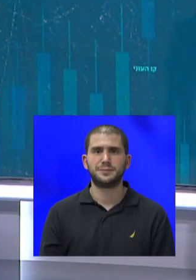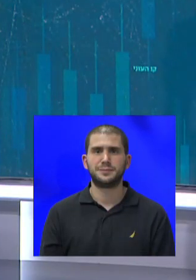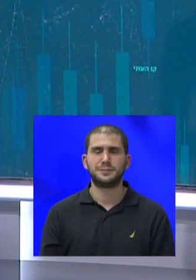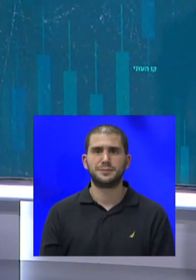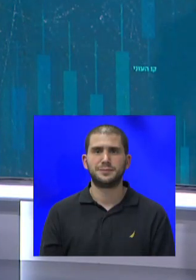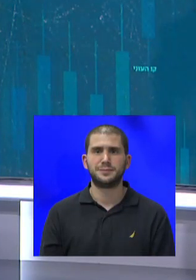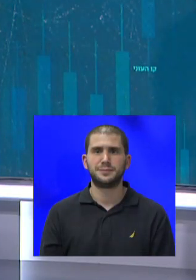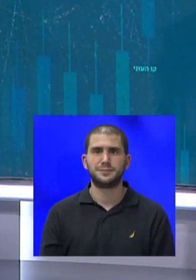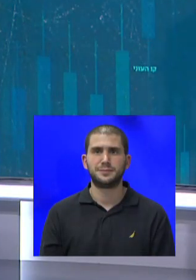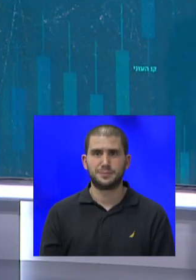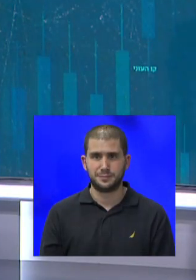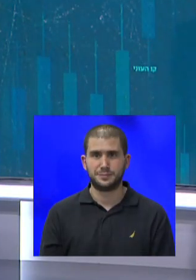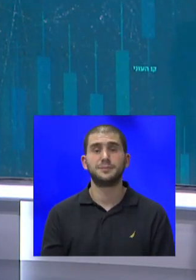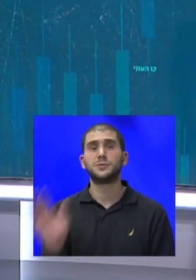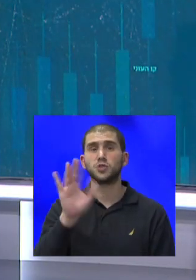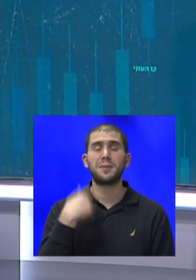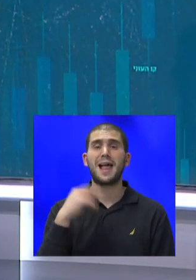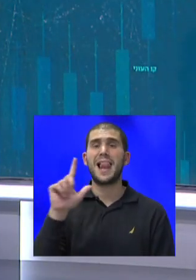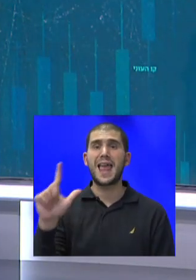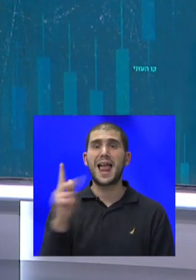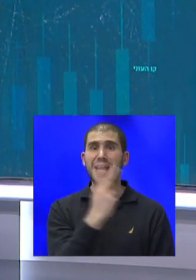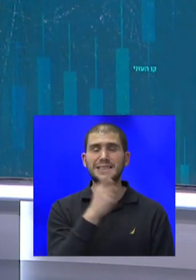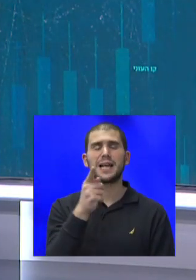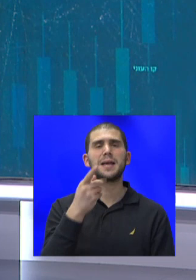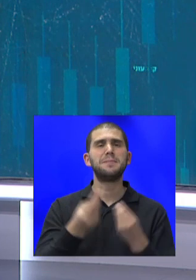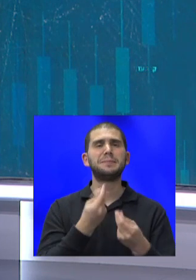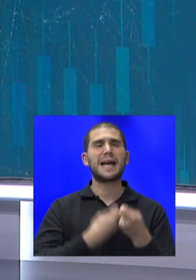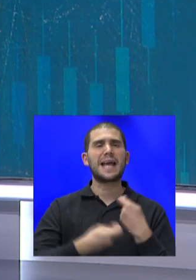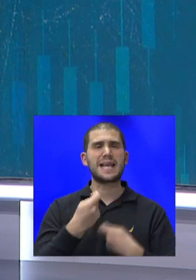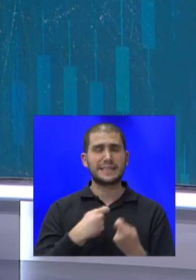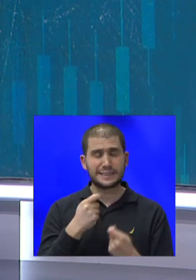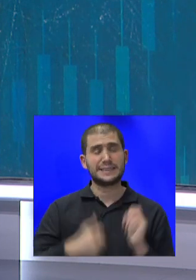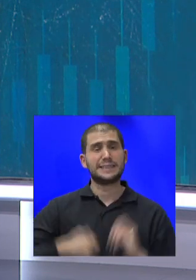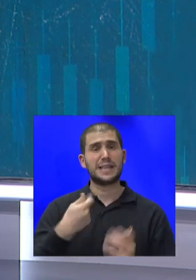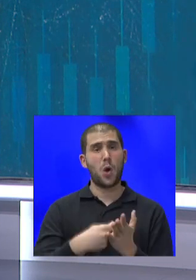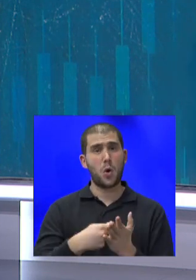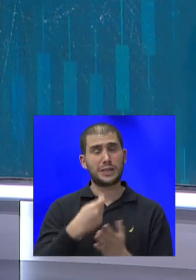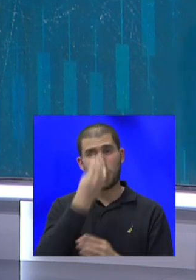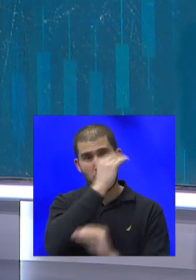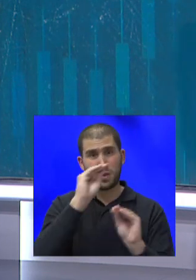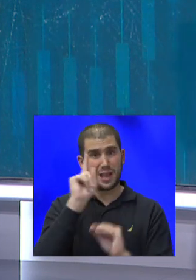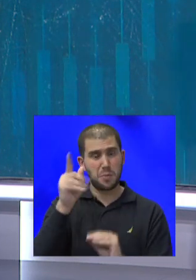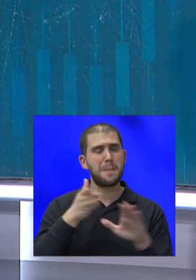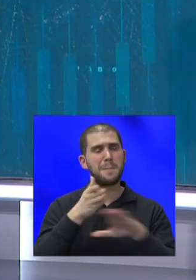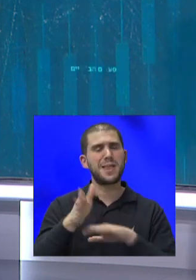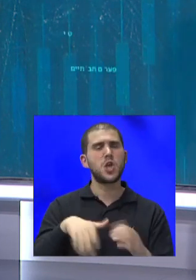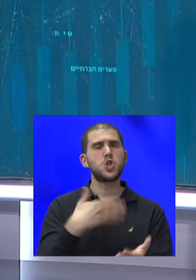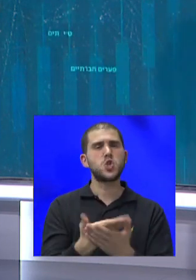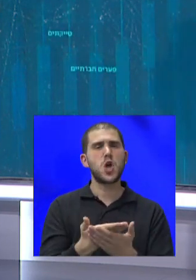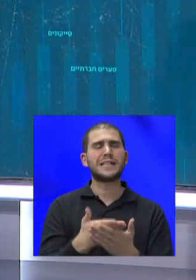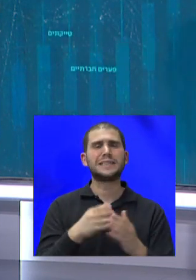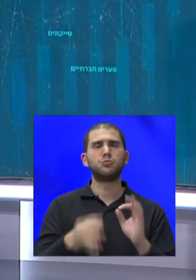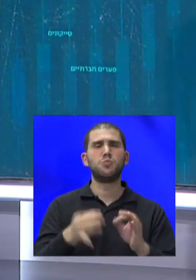היי, אני ליאל קייזר ואתם על משחקי הכיס. שר האוצר הודיעה אתמול שהוא פנה ליועץ המשפטי לממשלה בתלונה על הדלפות